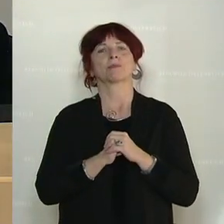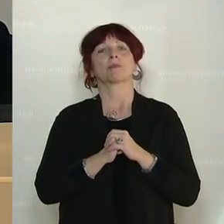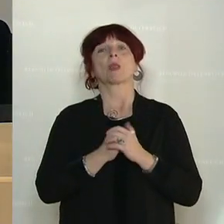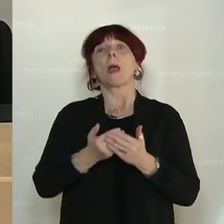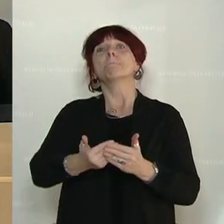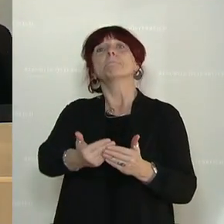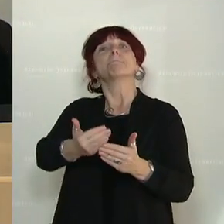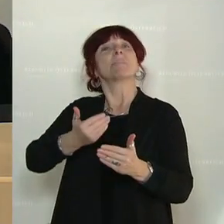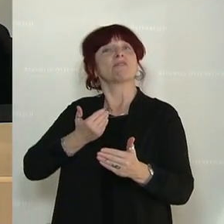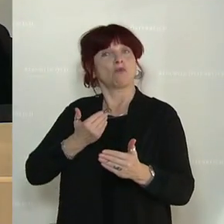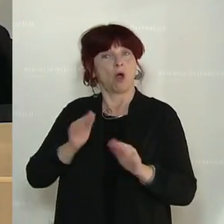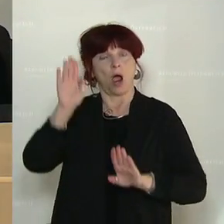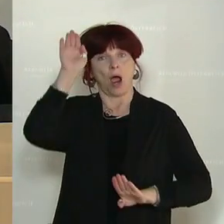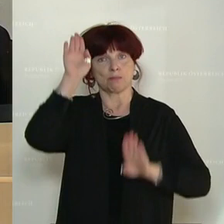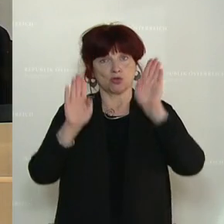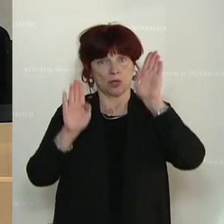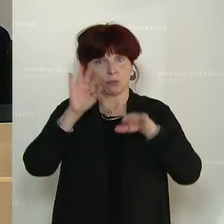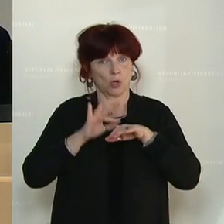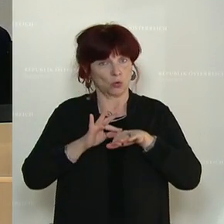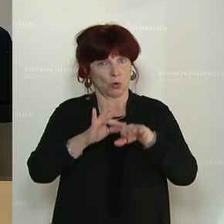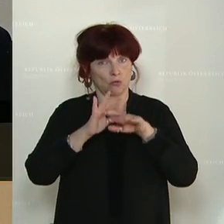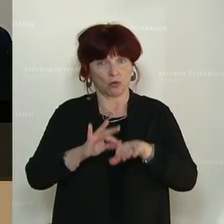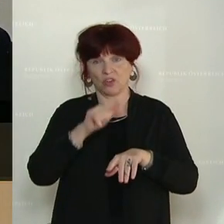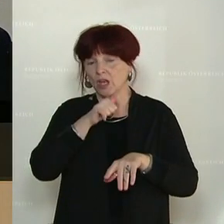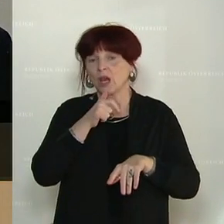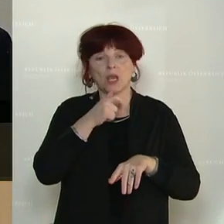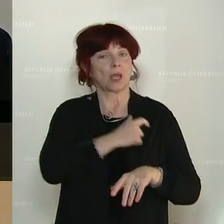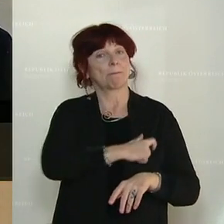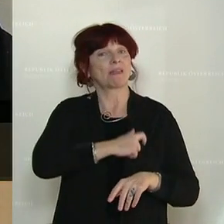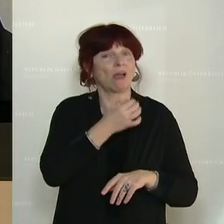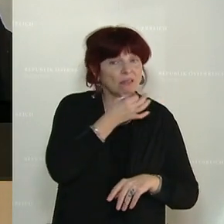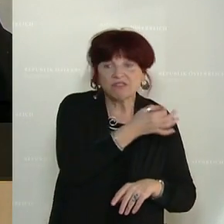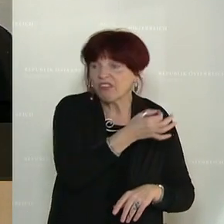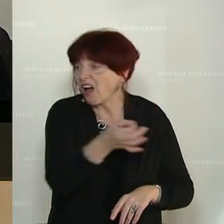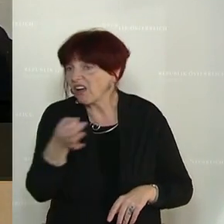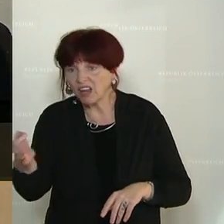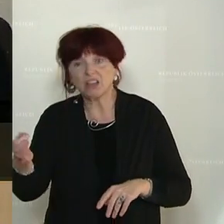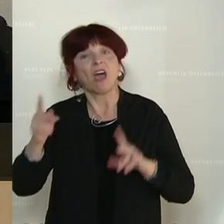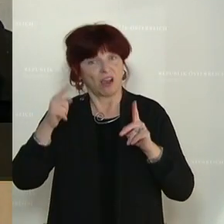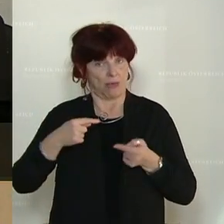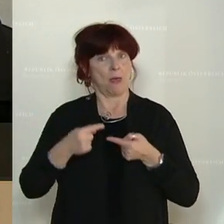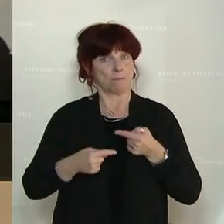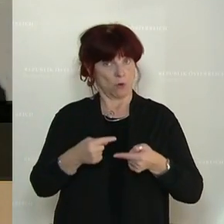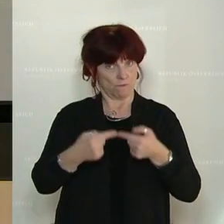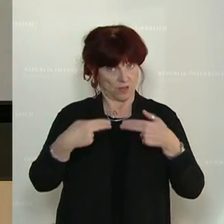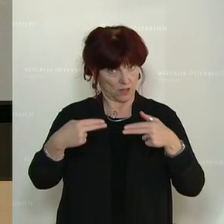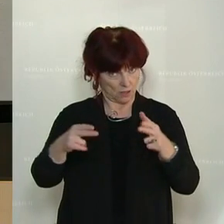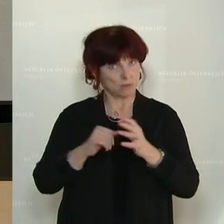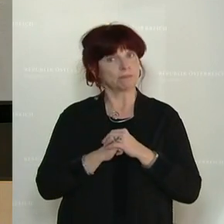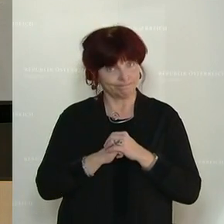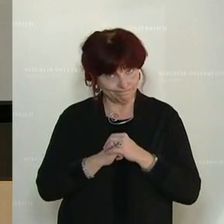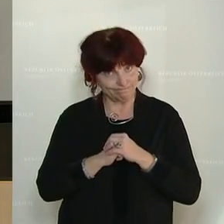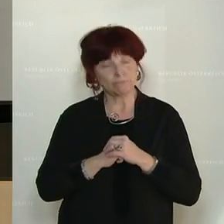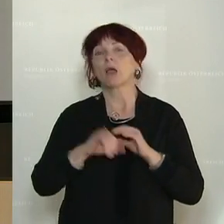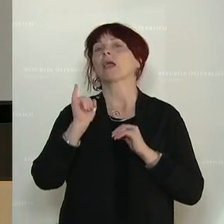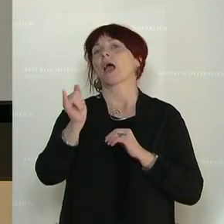Bevor ich zu den Abstimmungen komme, frage ich die Fraktionen, ob wir auch so vorgehen können. Ja, dann